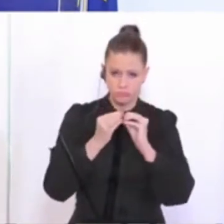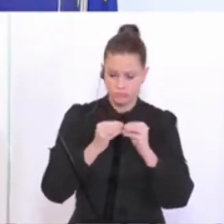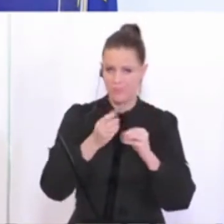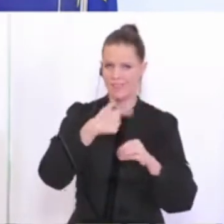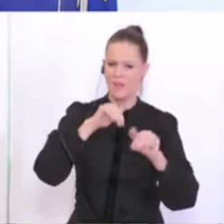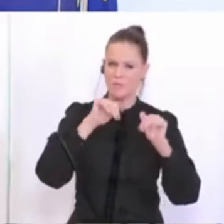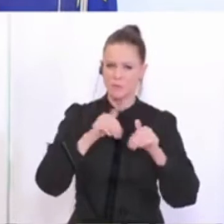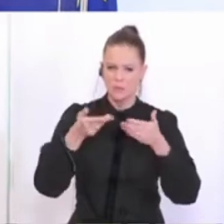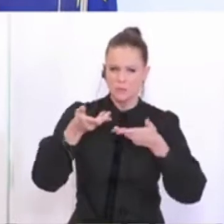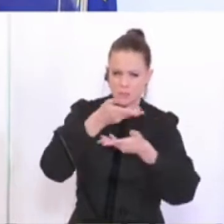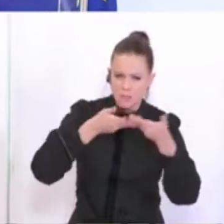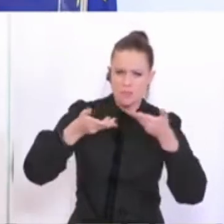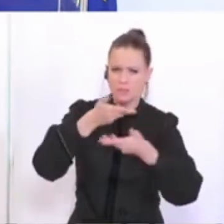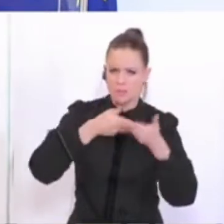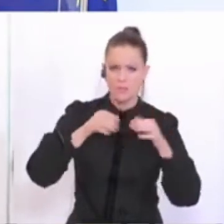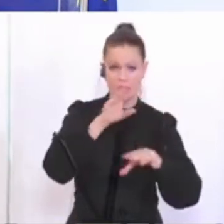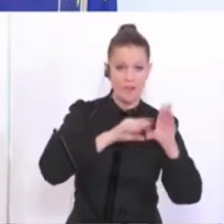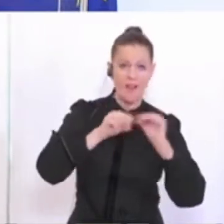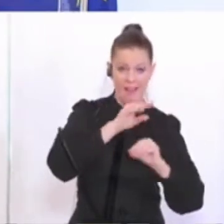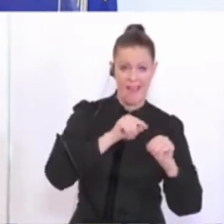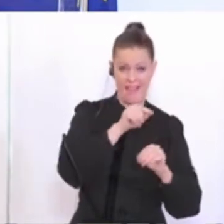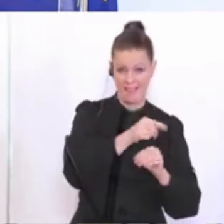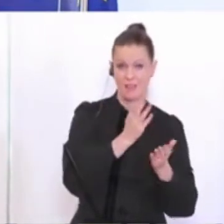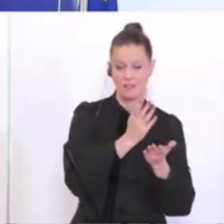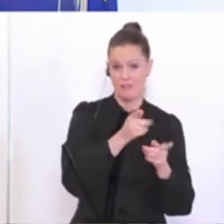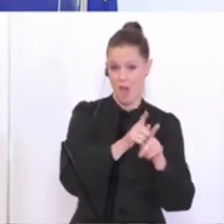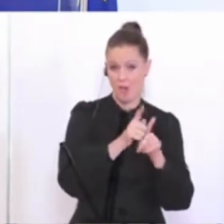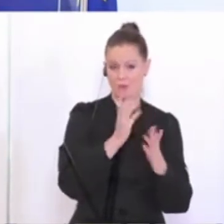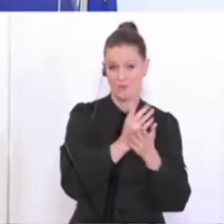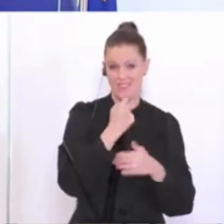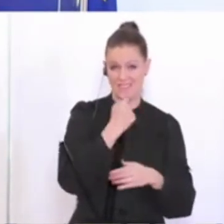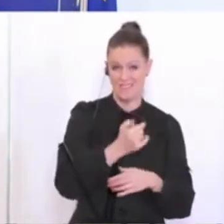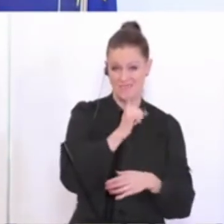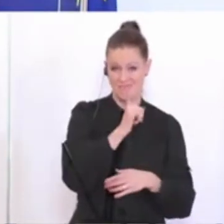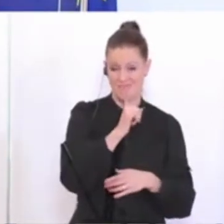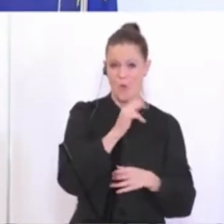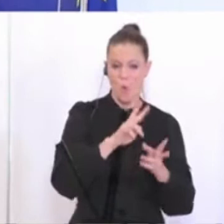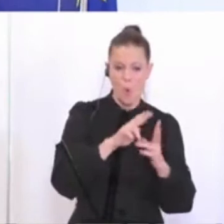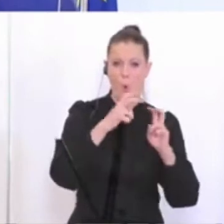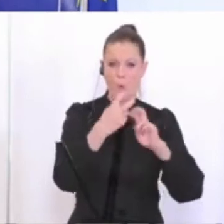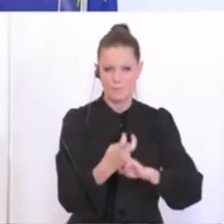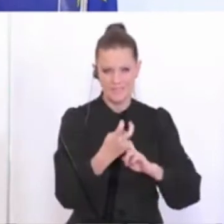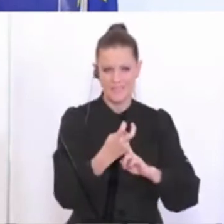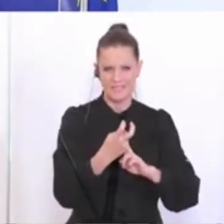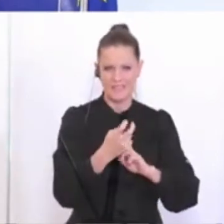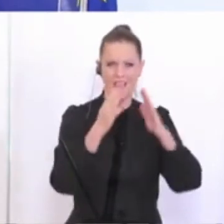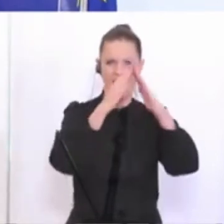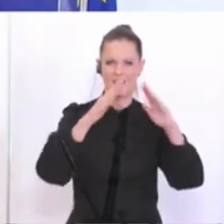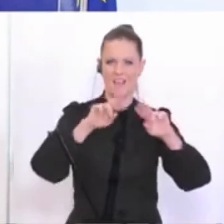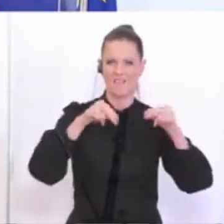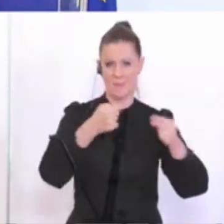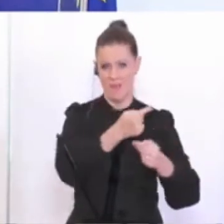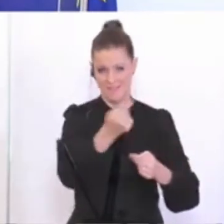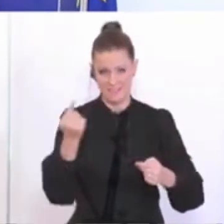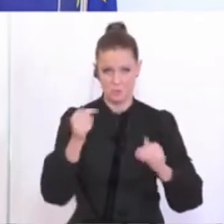auseinandersetzen müssen, nämlich die Vereine an sich. Er hat schon ausgeführt, dass es wichtig ist, dass dann die Umsetzung auch von den Dachverbänden heraus